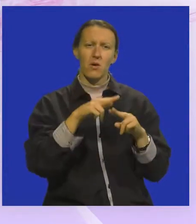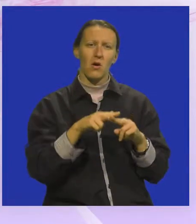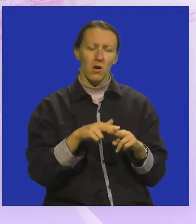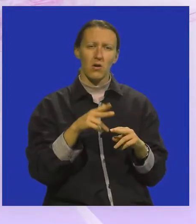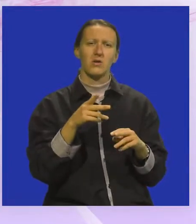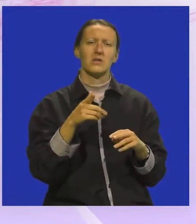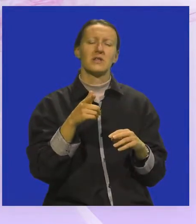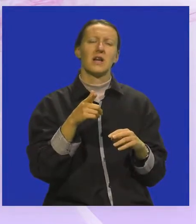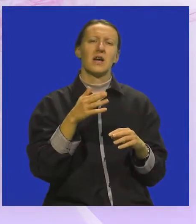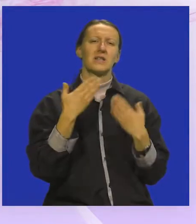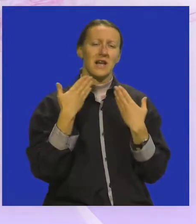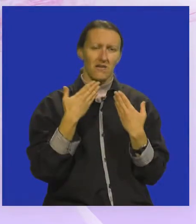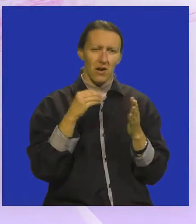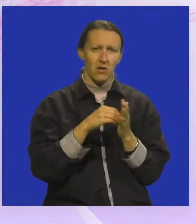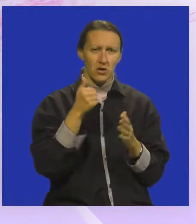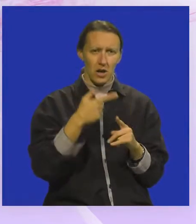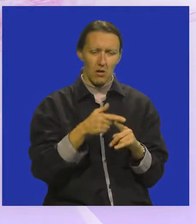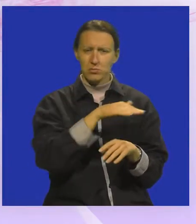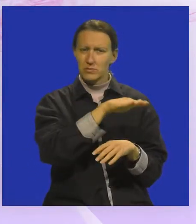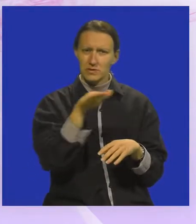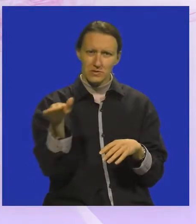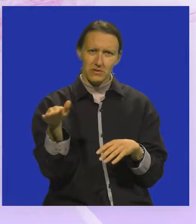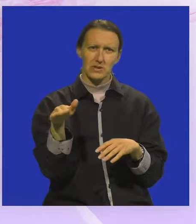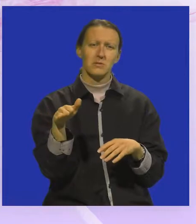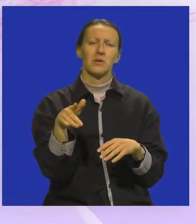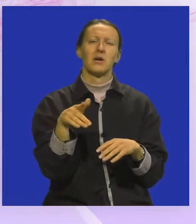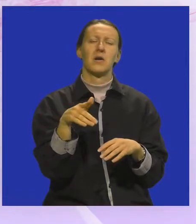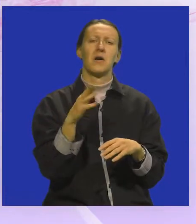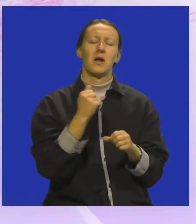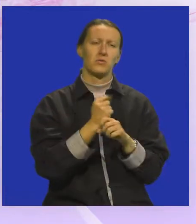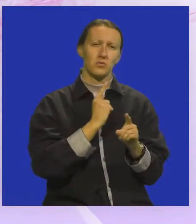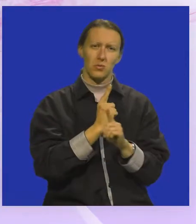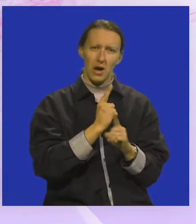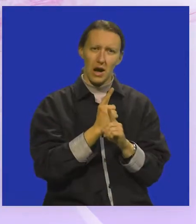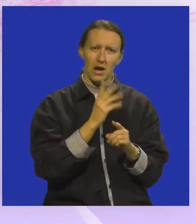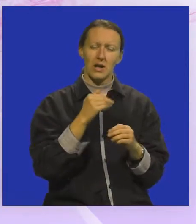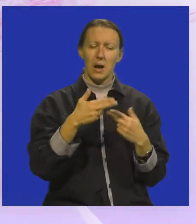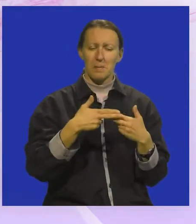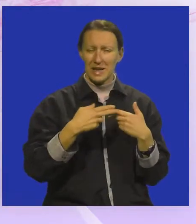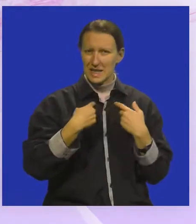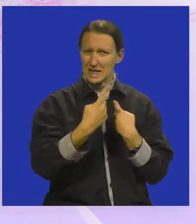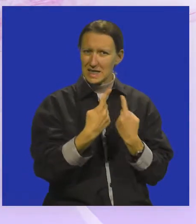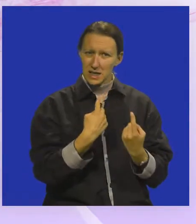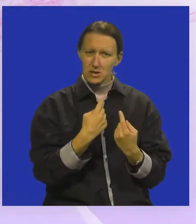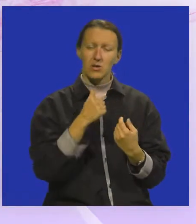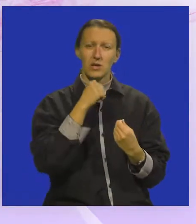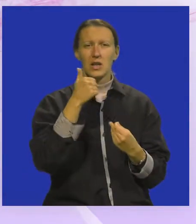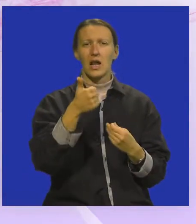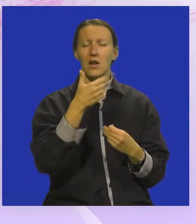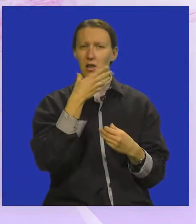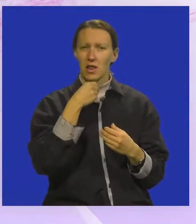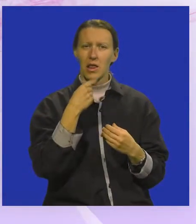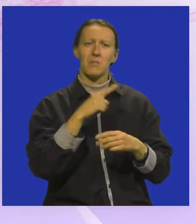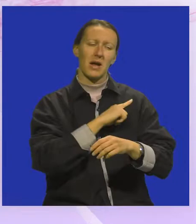nam zahvaliti se još jedan put svima na suradnji, na bliskosti i na jednoj